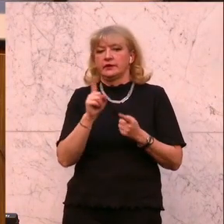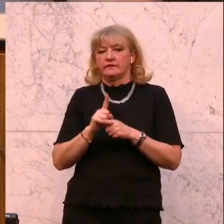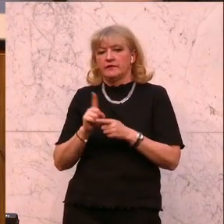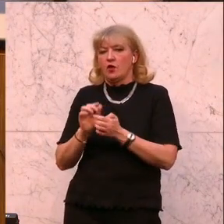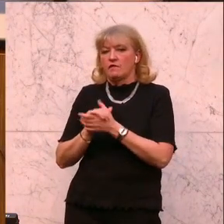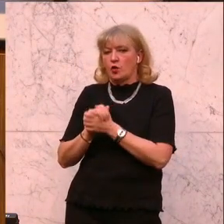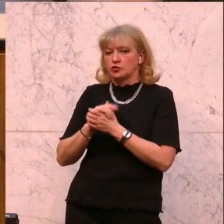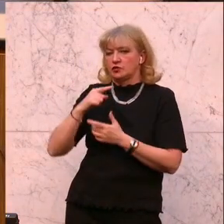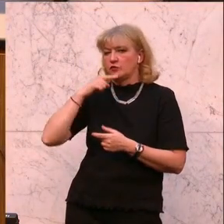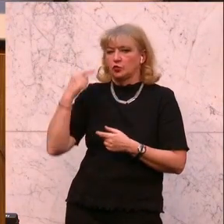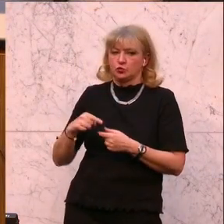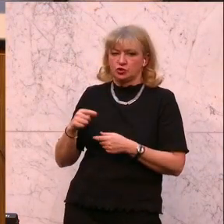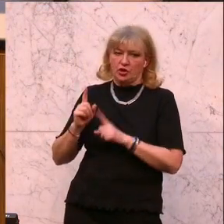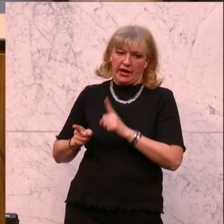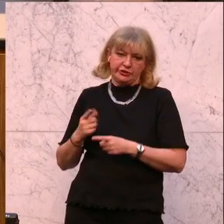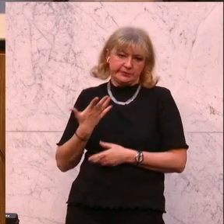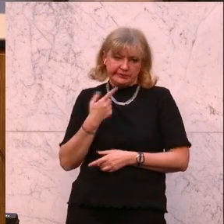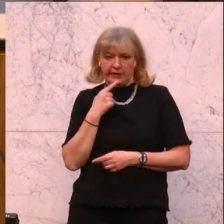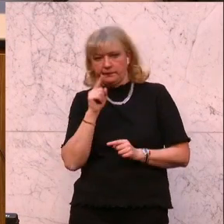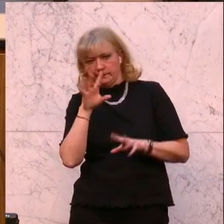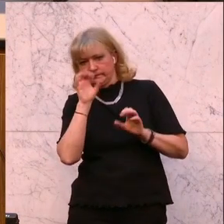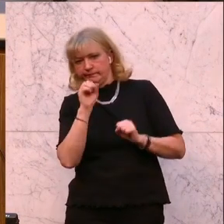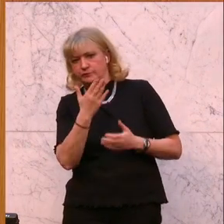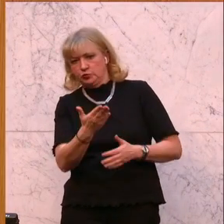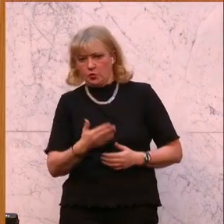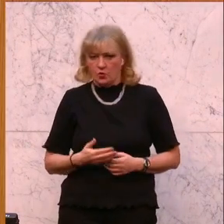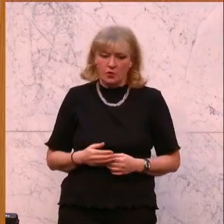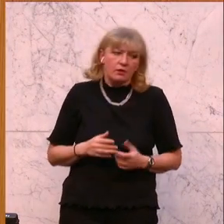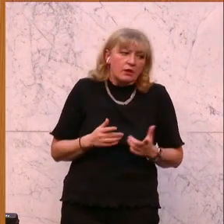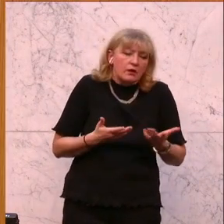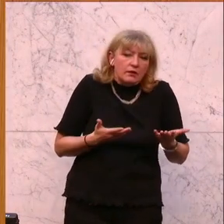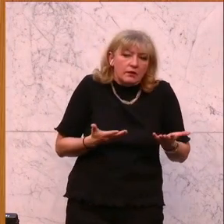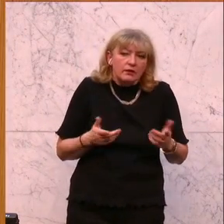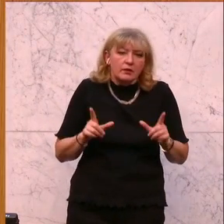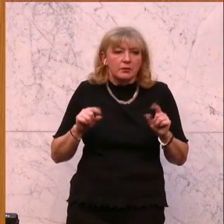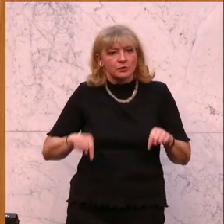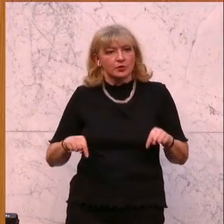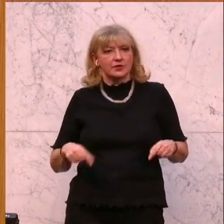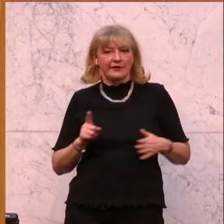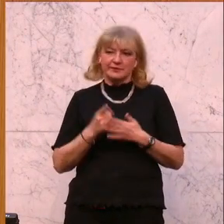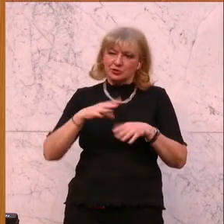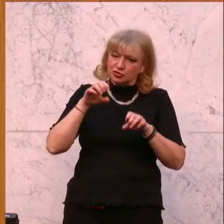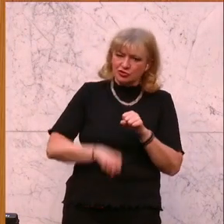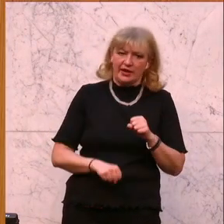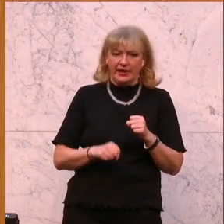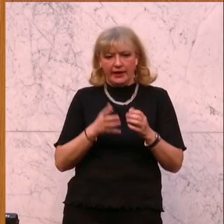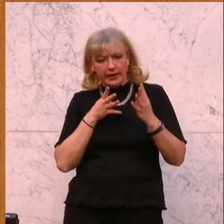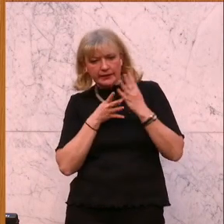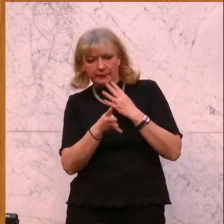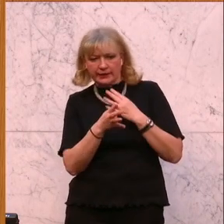Regime auch unterstellt wird. Es ist also unvermeidlich, dass wir im Sinne einer strengen Auslegung